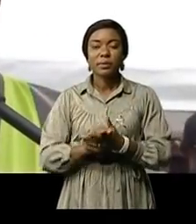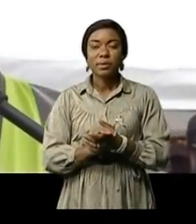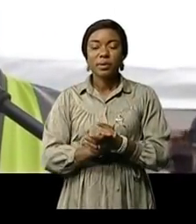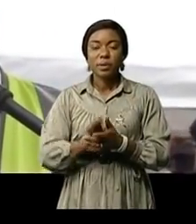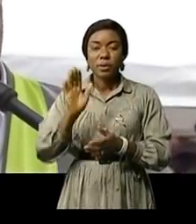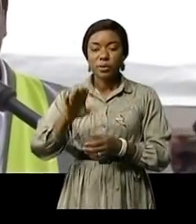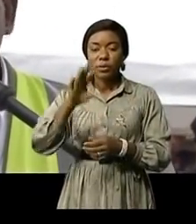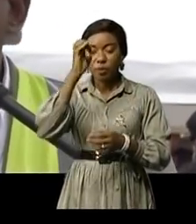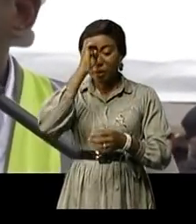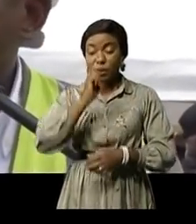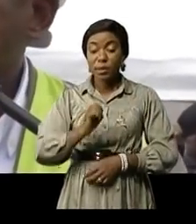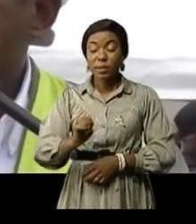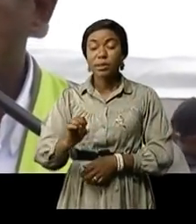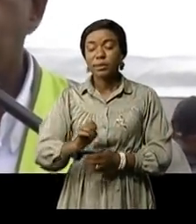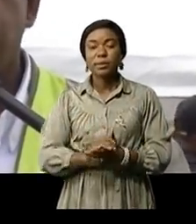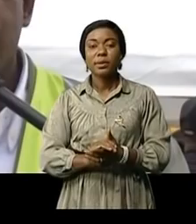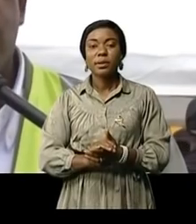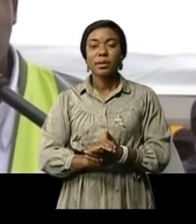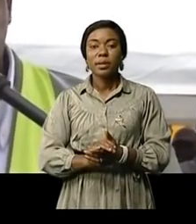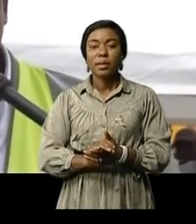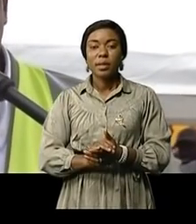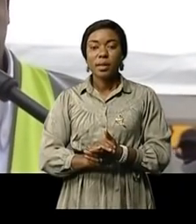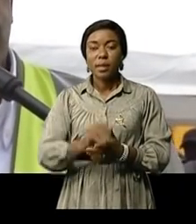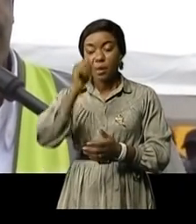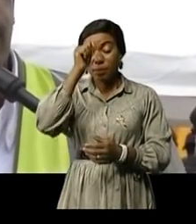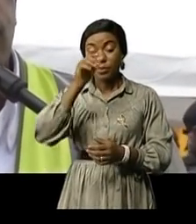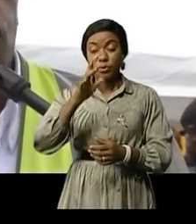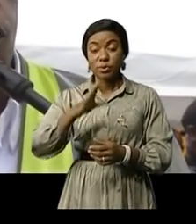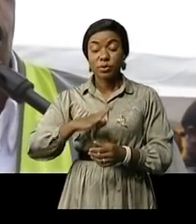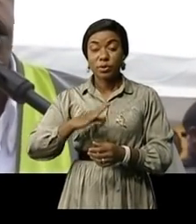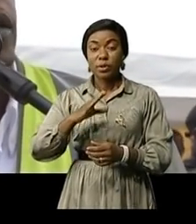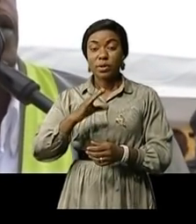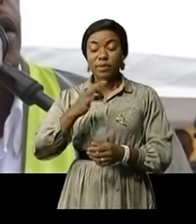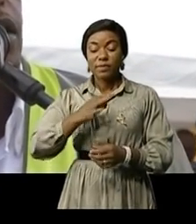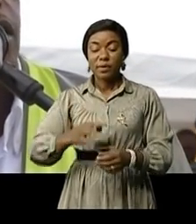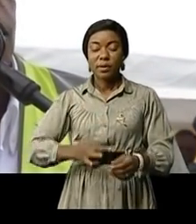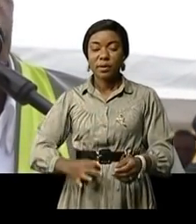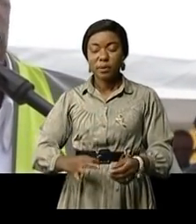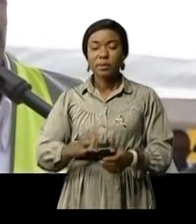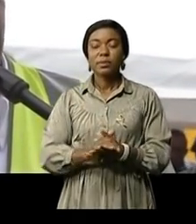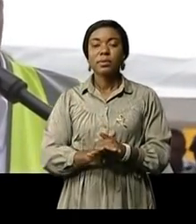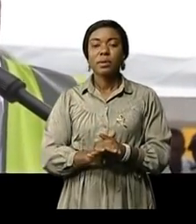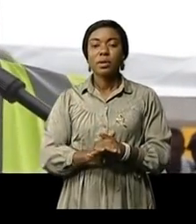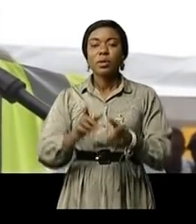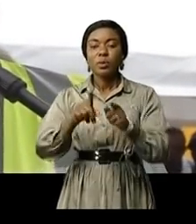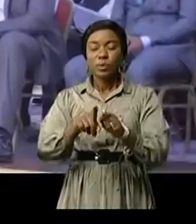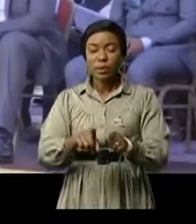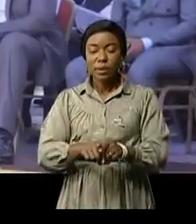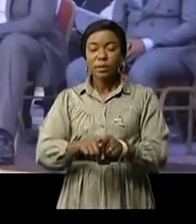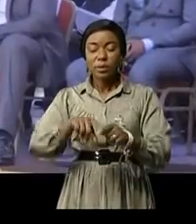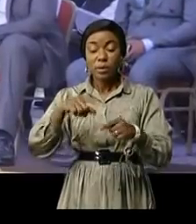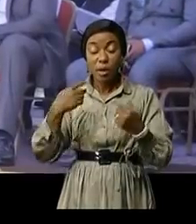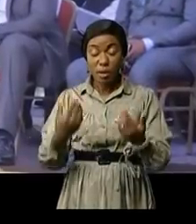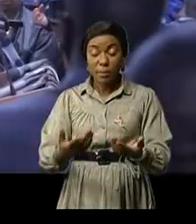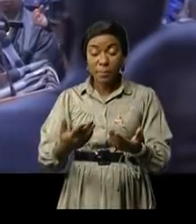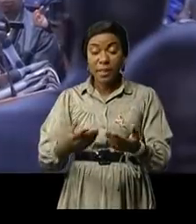son excellence, monsieur Félix-Antoine Tshisekédi-Chilomo, et monsieur Béton. Victor